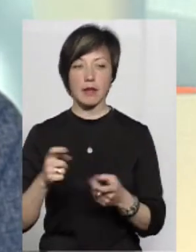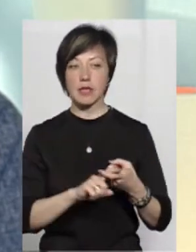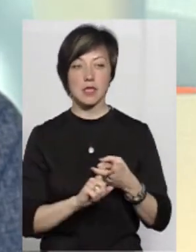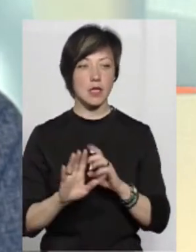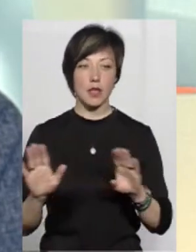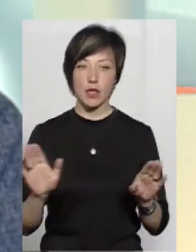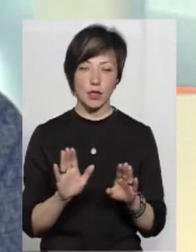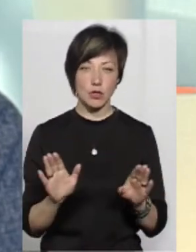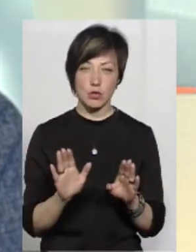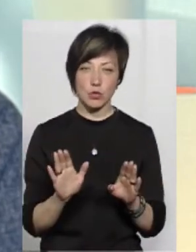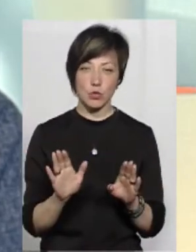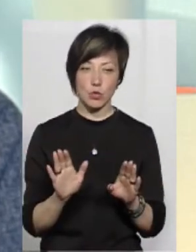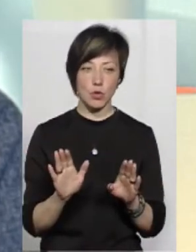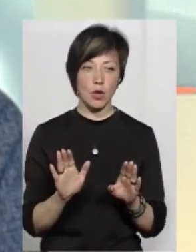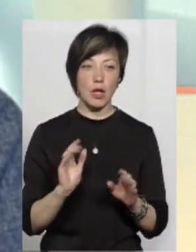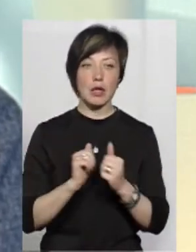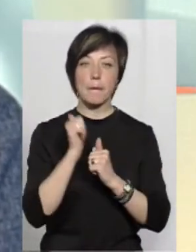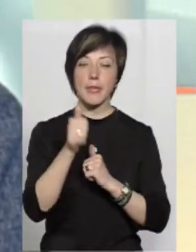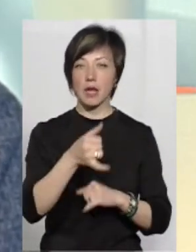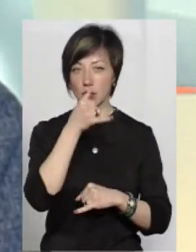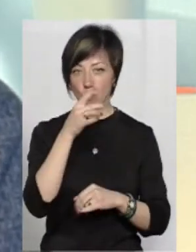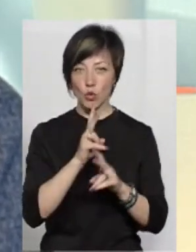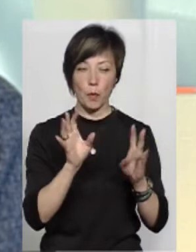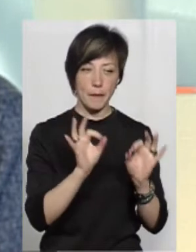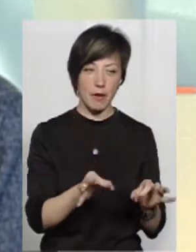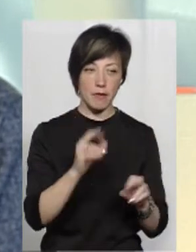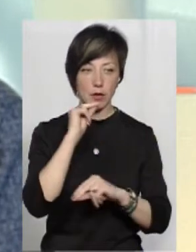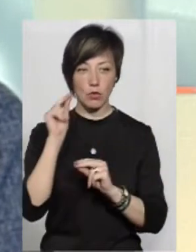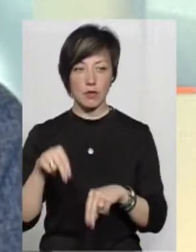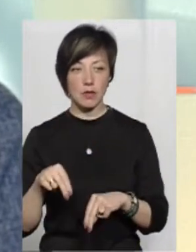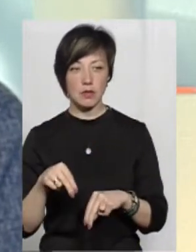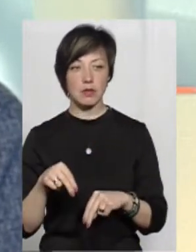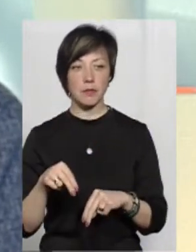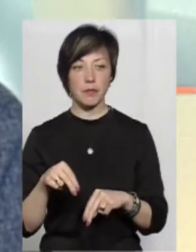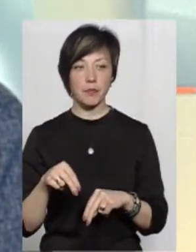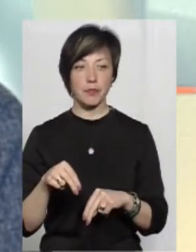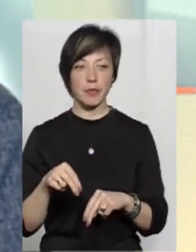Незалежно від того, ну, скажімо, наперед ніхто не може сказати, хто правий, хто винен,